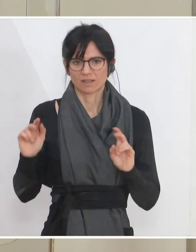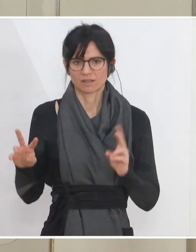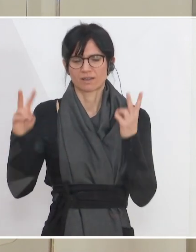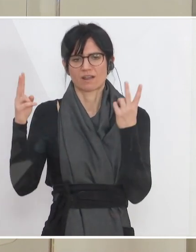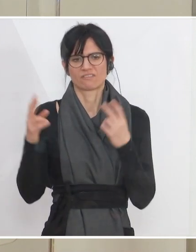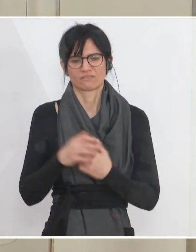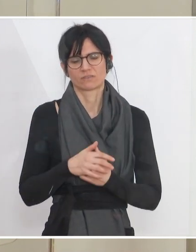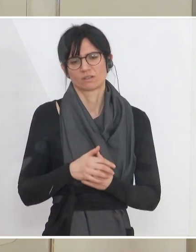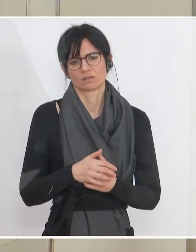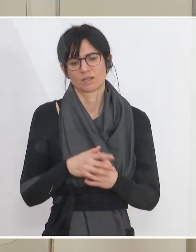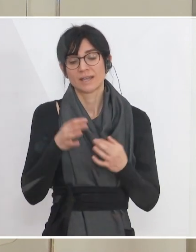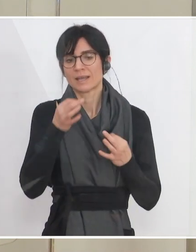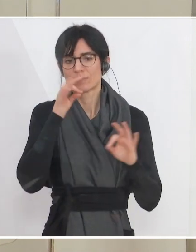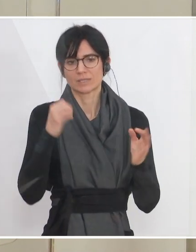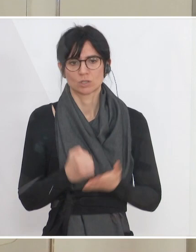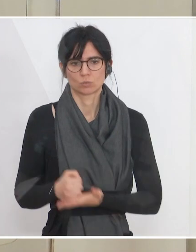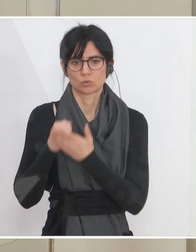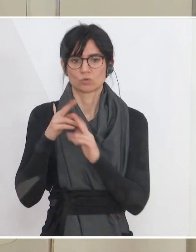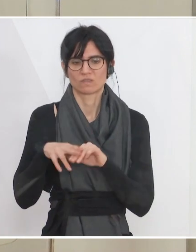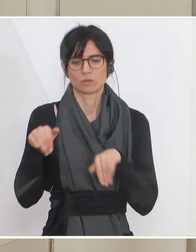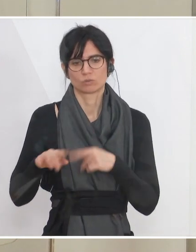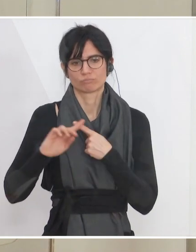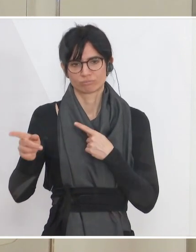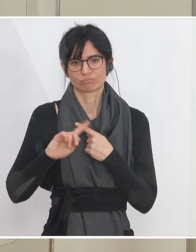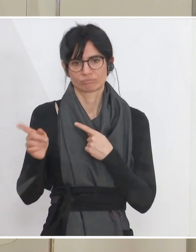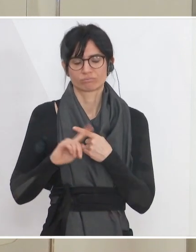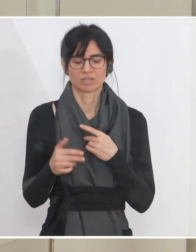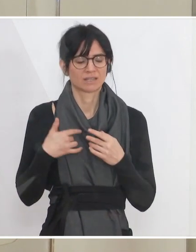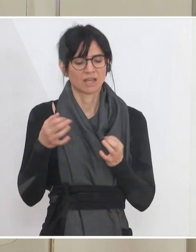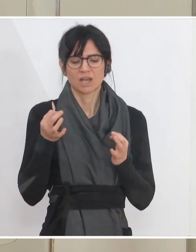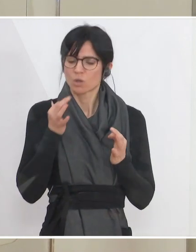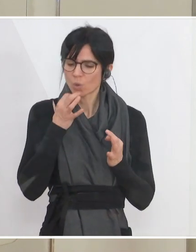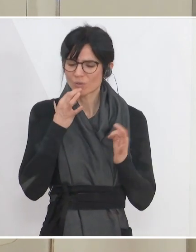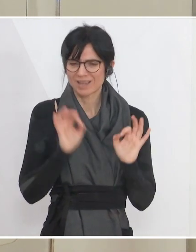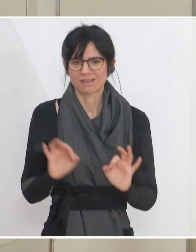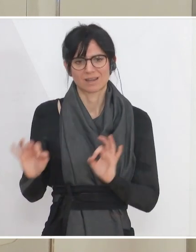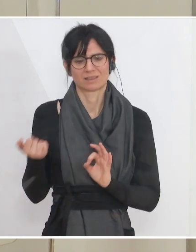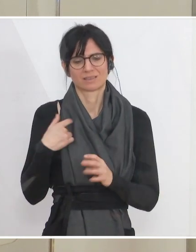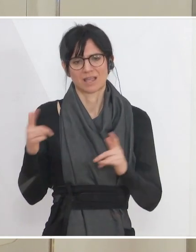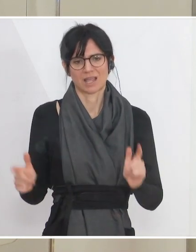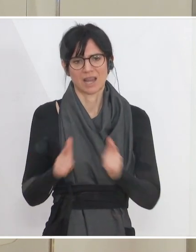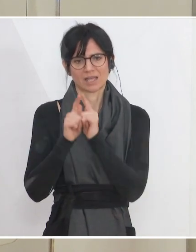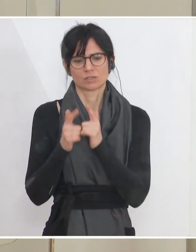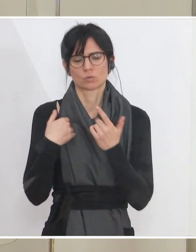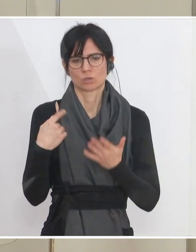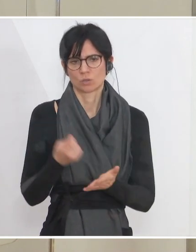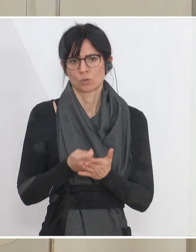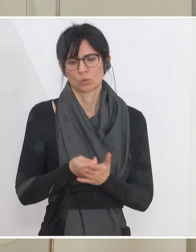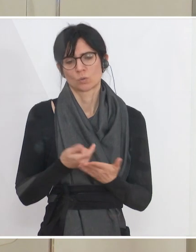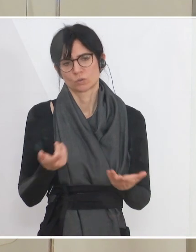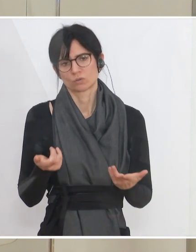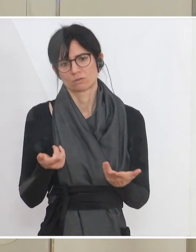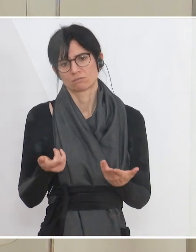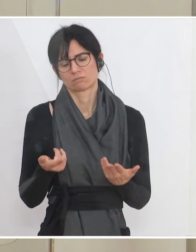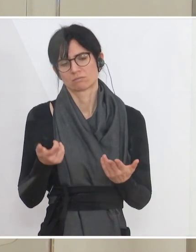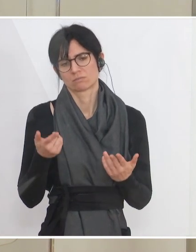eine bessere Unterstützung bekommen. Das sind ganz konkrete Leistungen im Bereich der Kosten, die entstehen. Zum